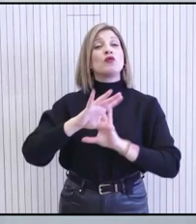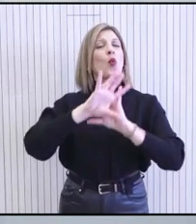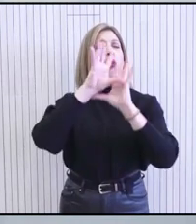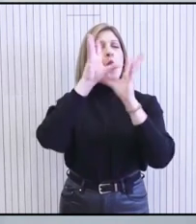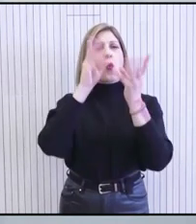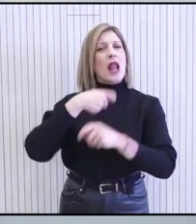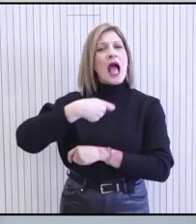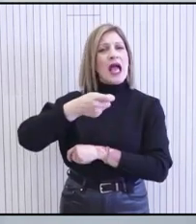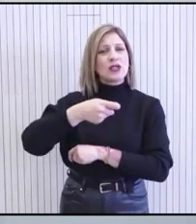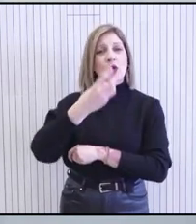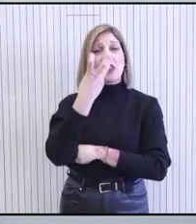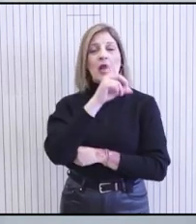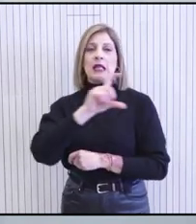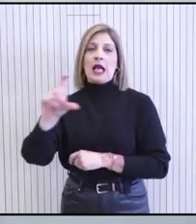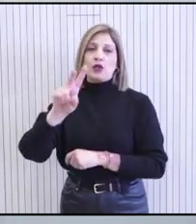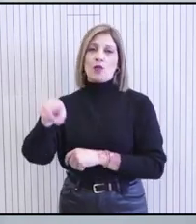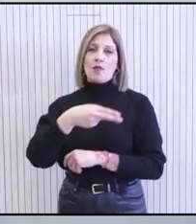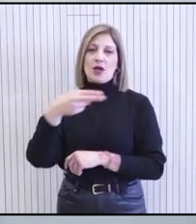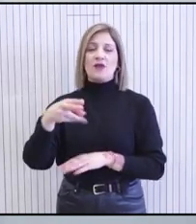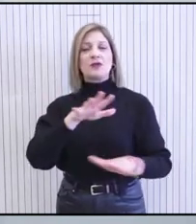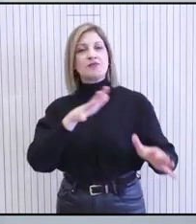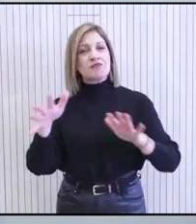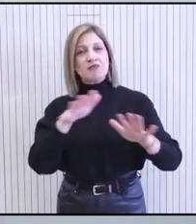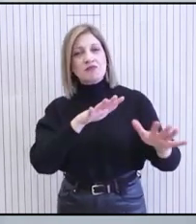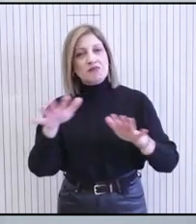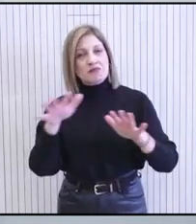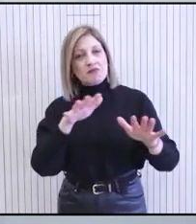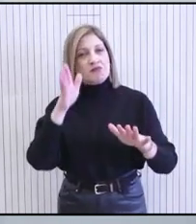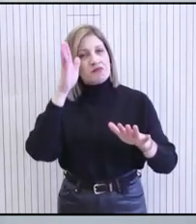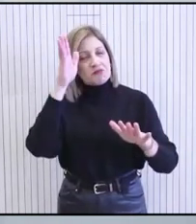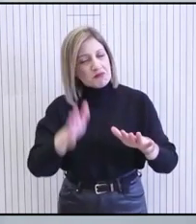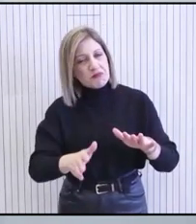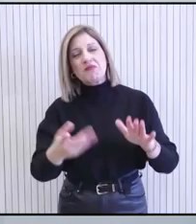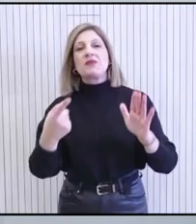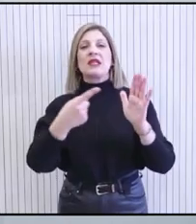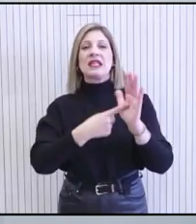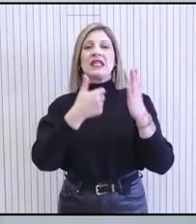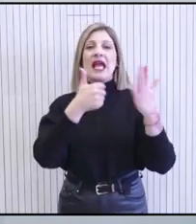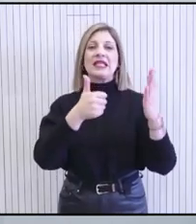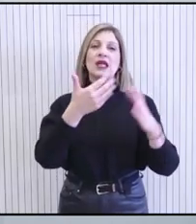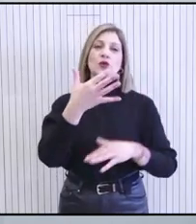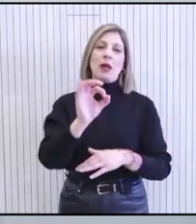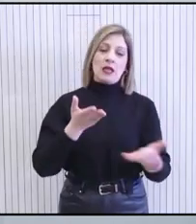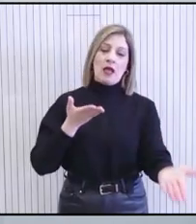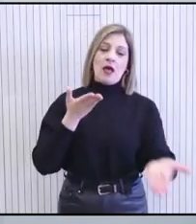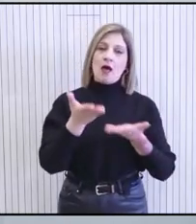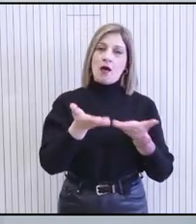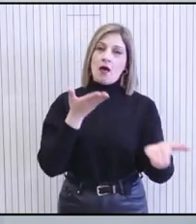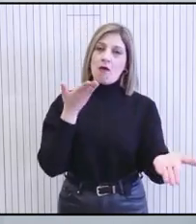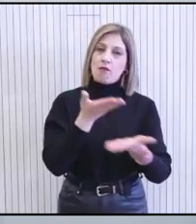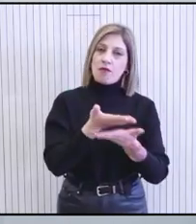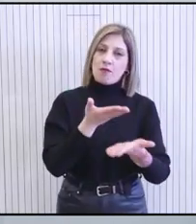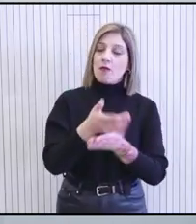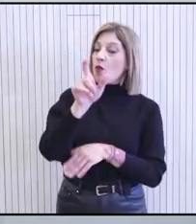ανέρχεται στα 30 εκατομμύρια ευρώ και υπολογίζεται ότι θα μπορέσουν να εκανοποιηθούν τουλάχιστον 1.650 αιτητές. Οι πολίτες